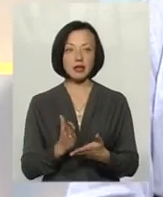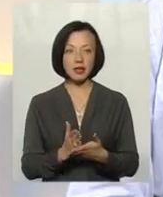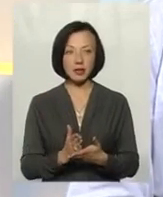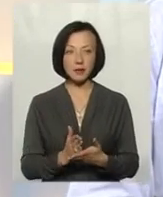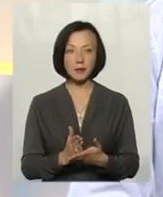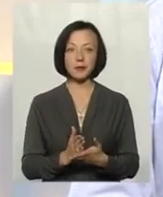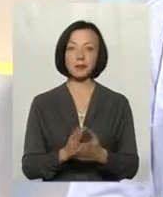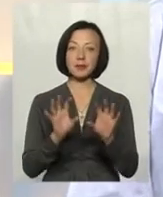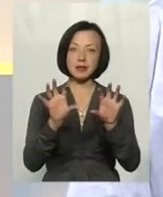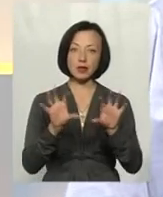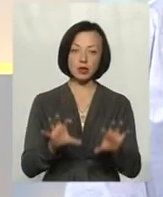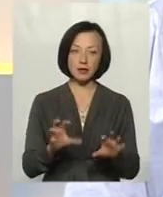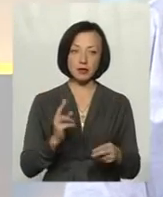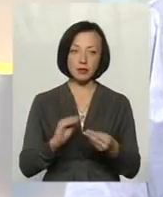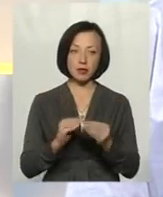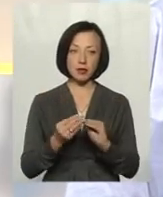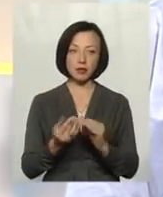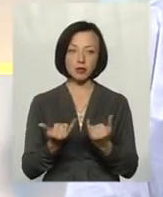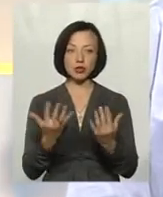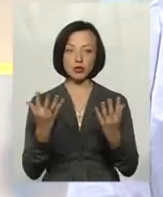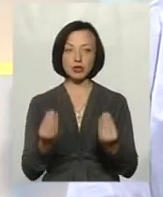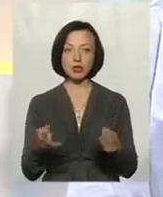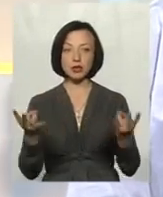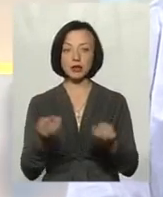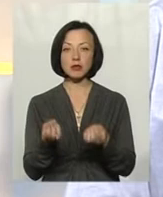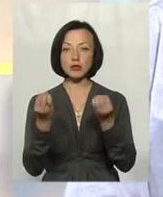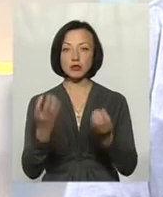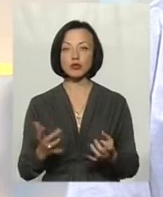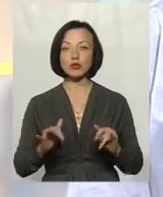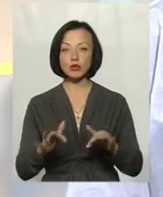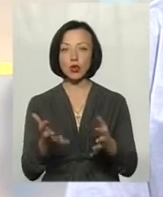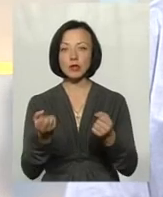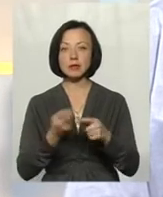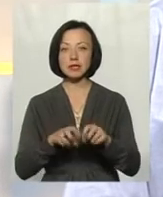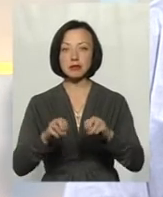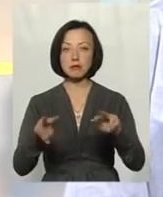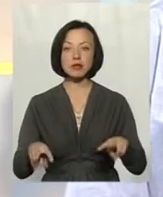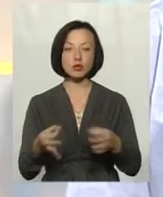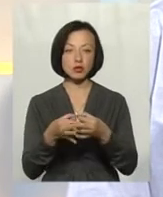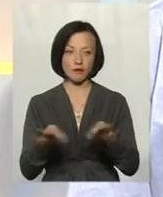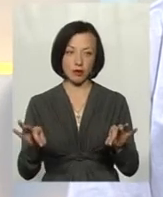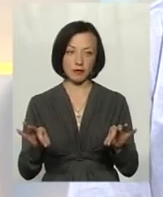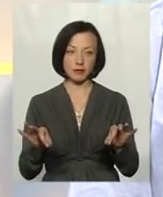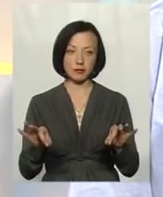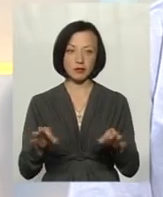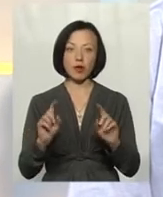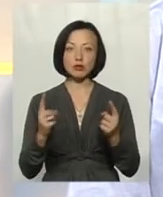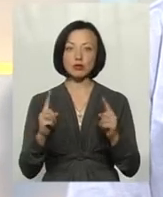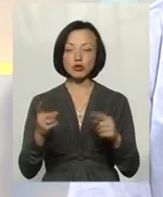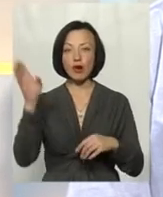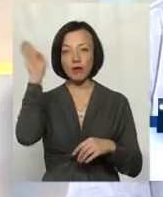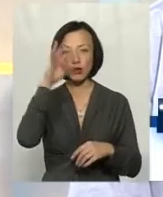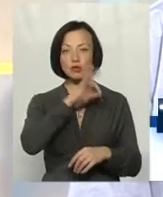законодавча перепона на сьогоднішній день. Треба спрощувати процедуру отримання цих спецдозволів. Тому що навіть